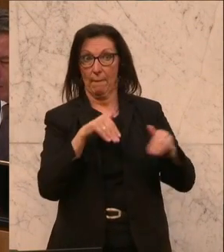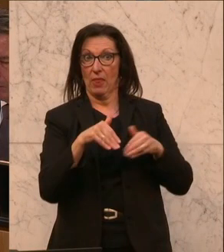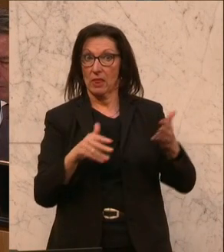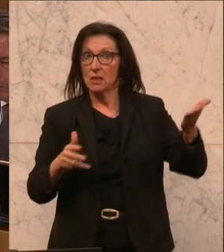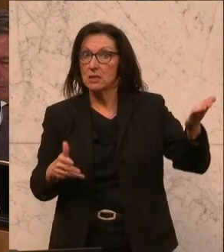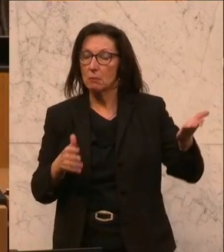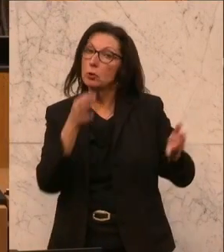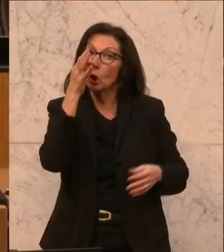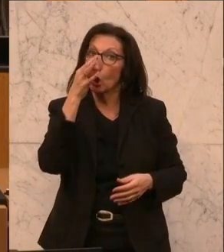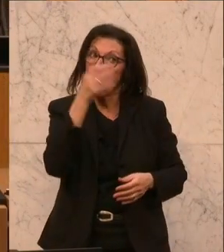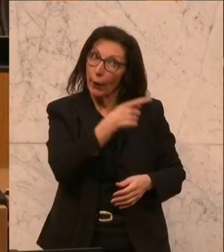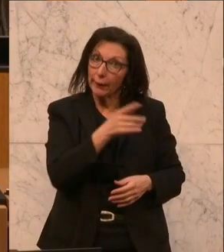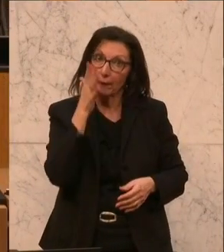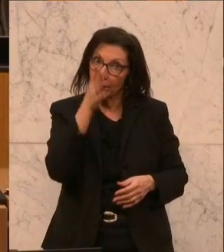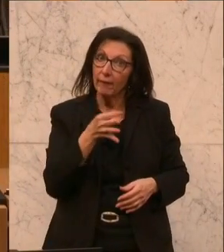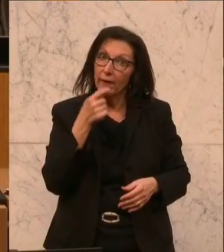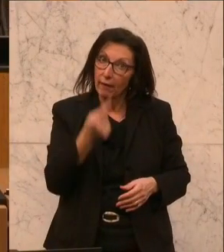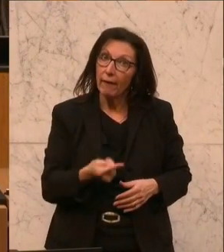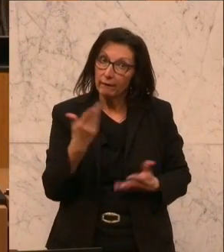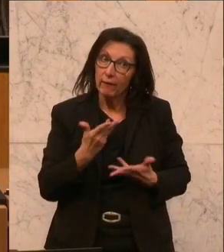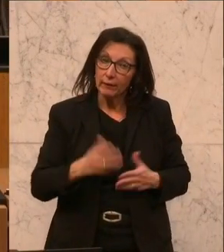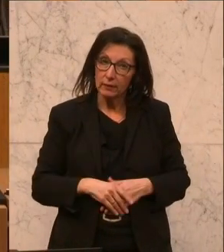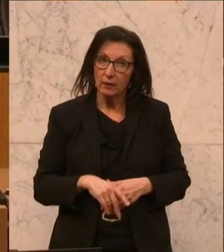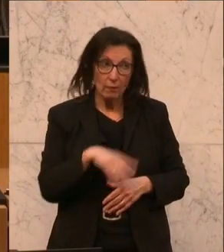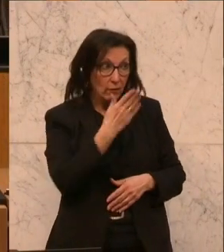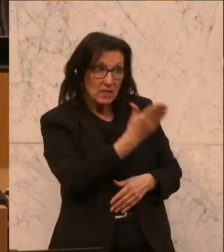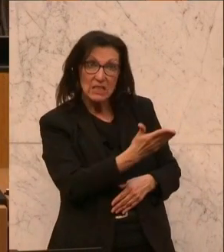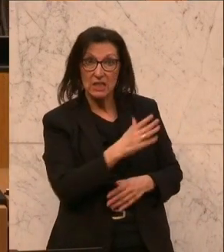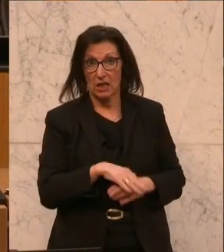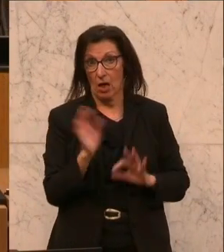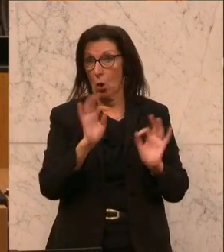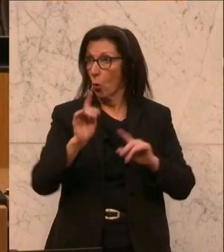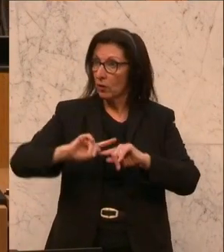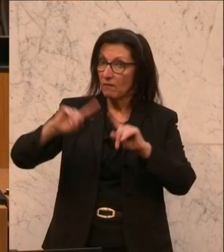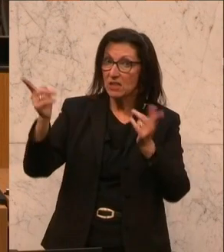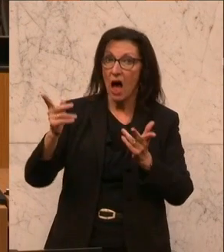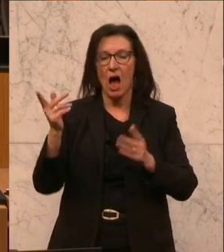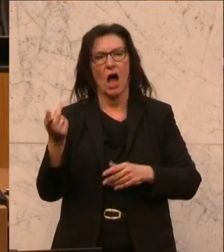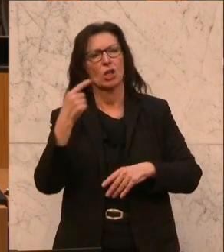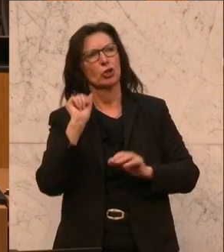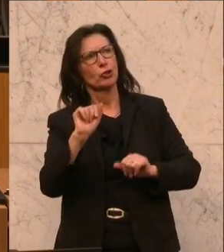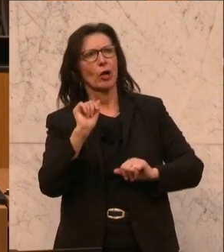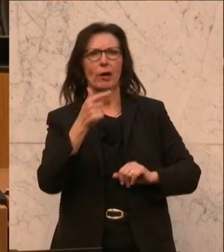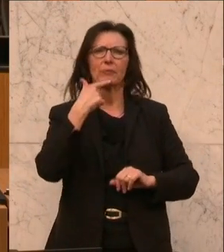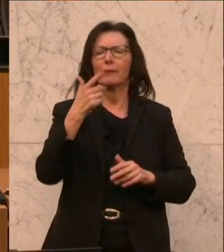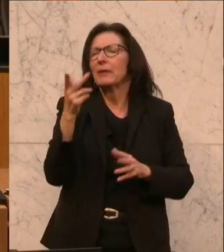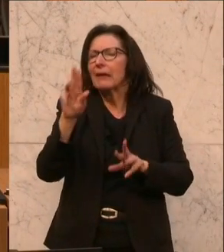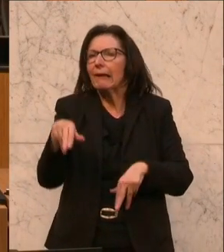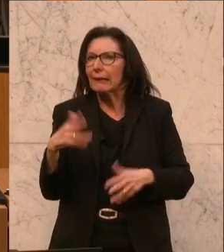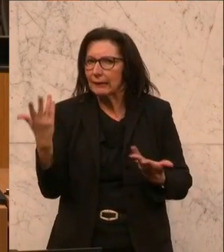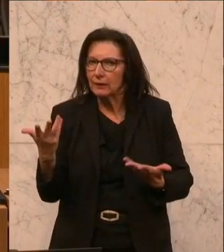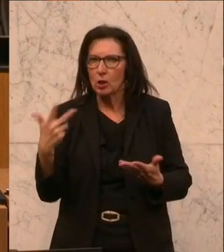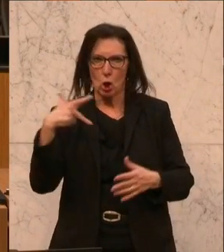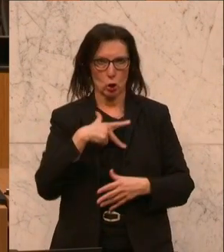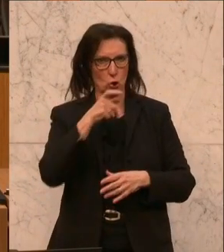ich bin gespannt auf Ihre Wortmeldung dann. Aber wenn Sie oder was andere auch immer wieder tun mit dem Argument kommen, dass ja nicht falsch ist, dass dafür die